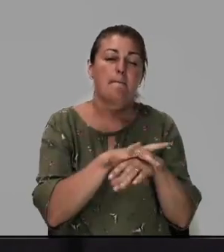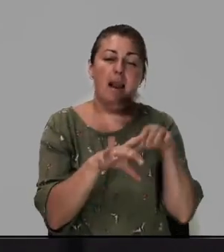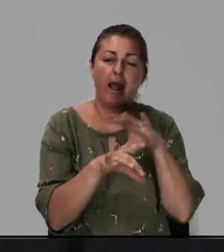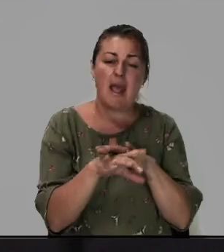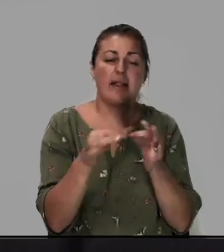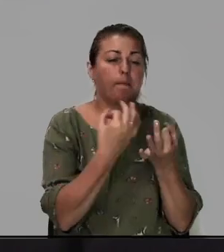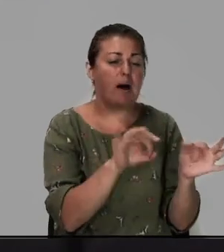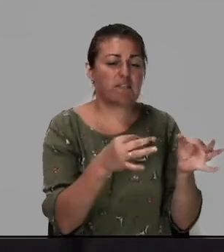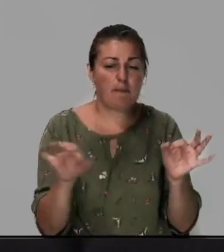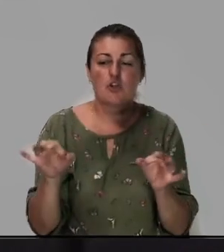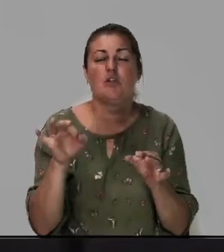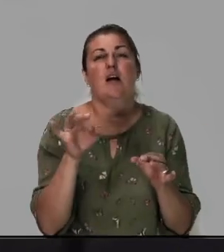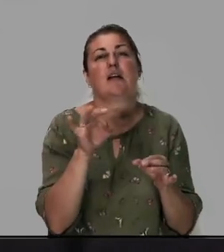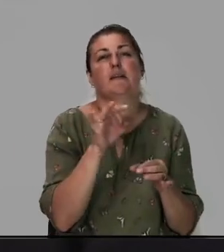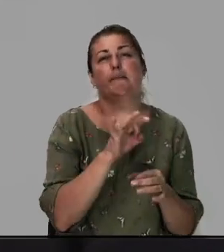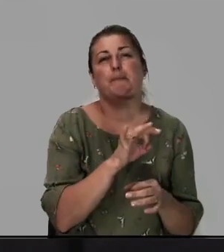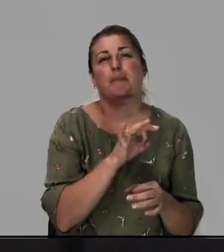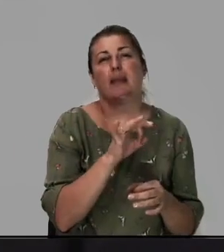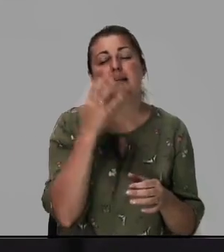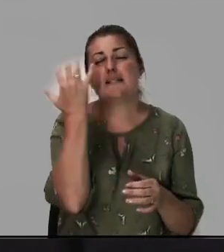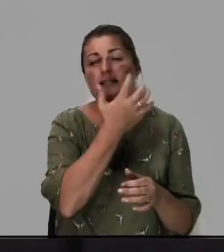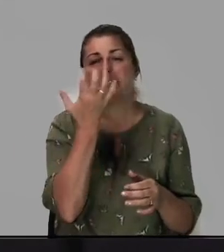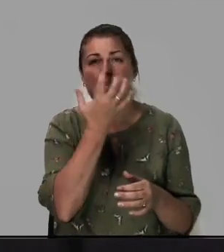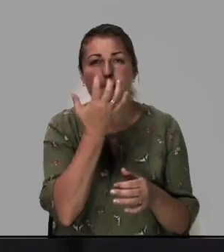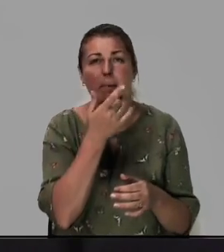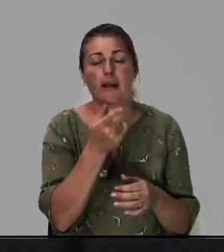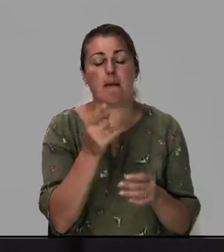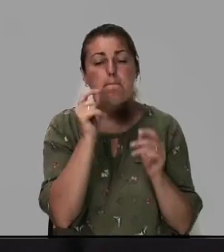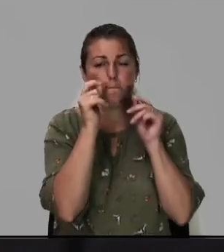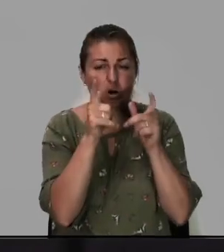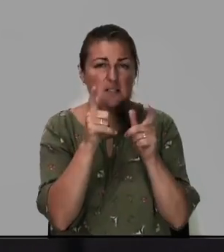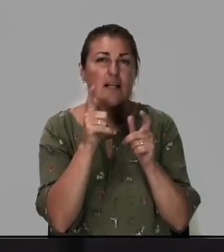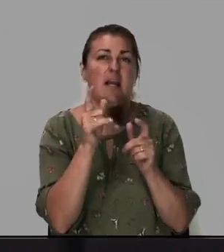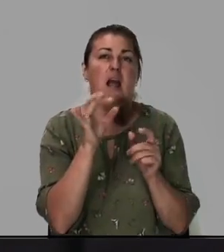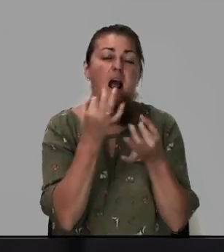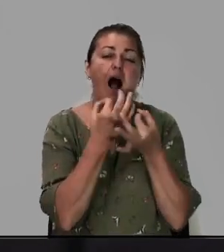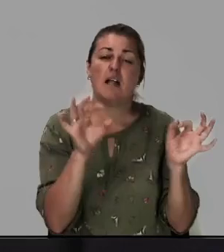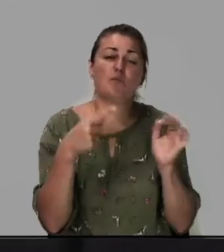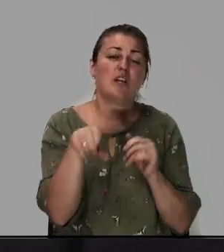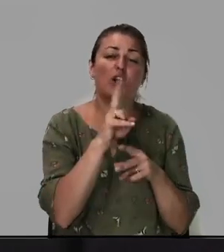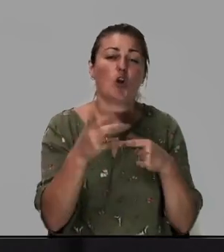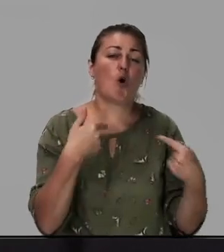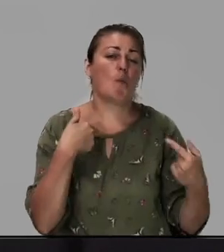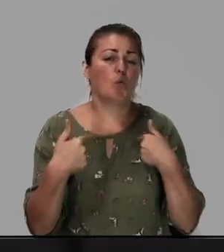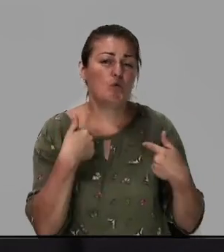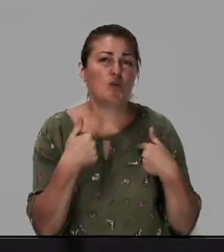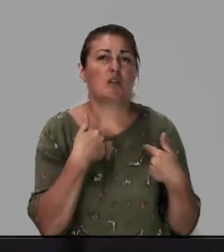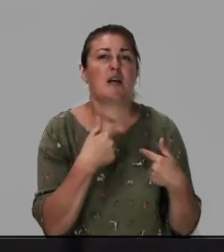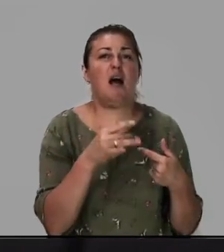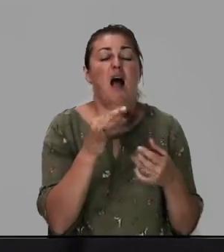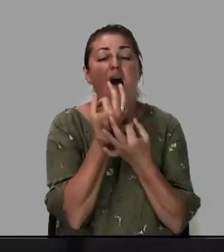освобождать пленных, слепые прозрения, отпустить тех, кто мучается, измученные,